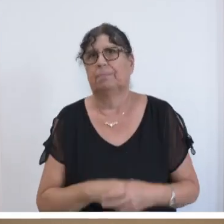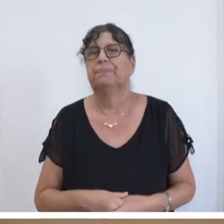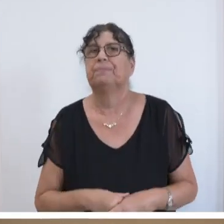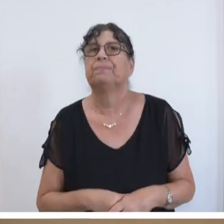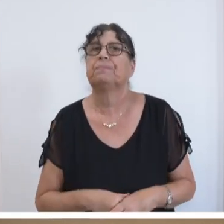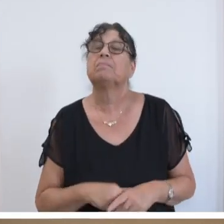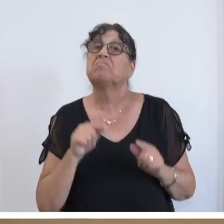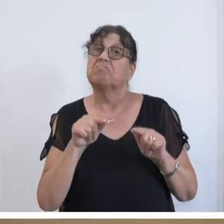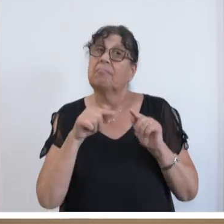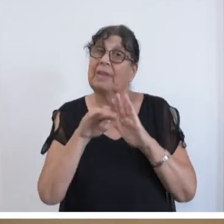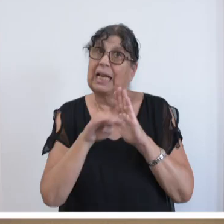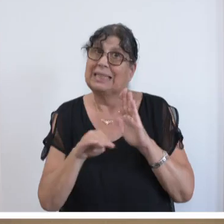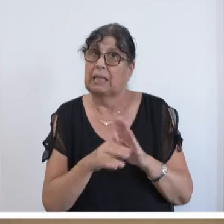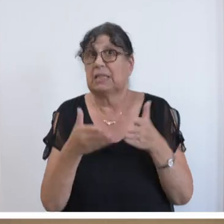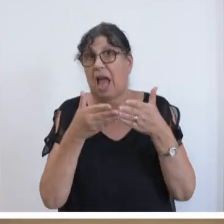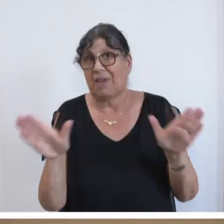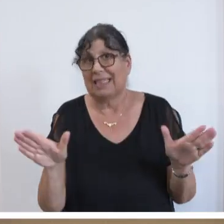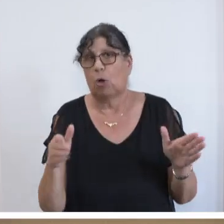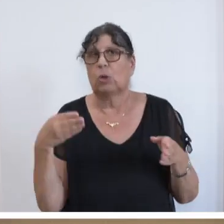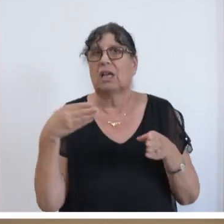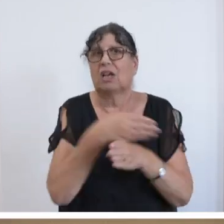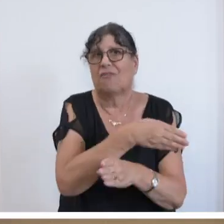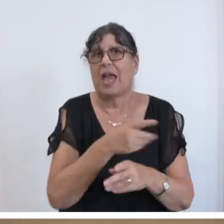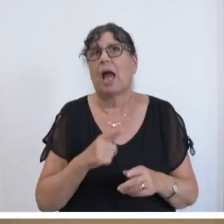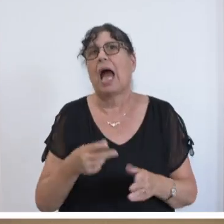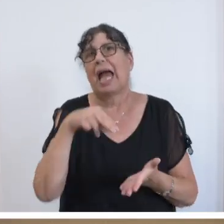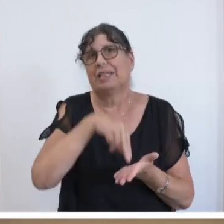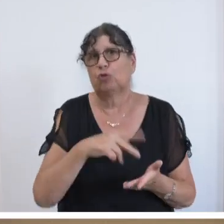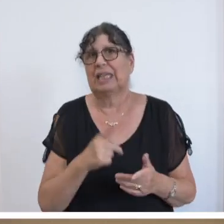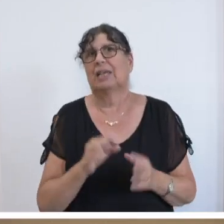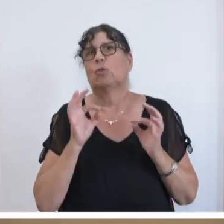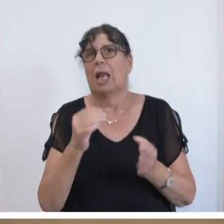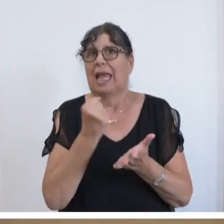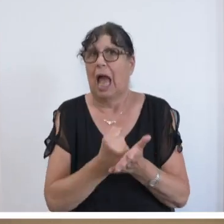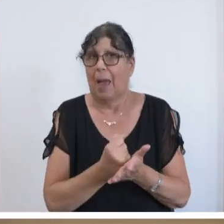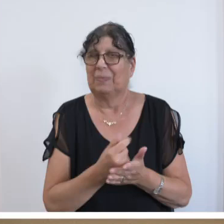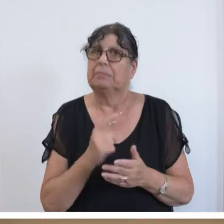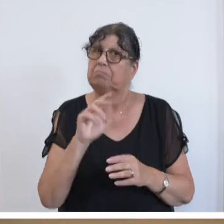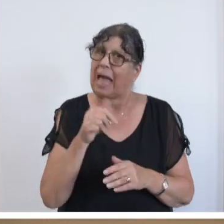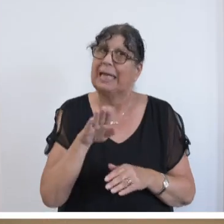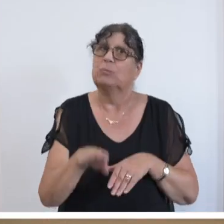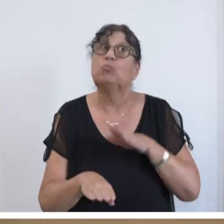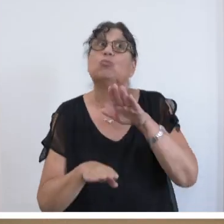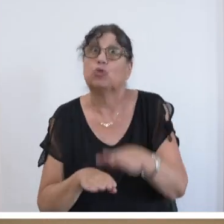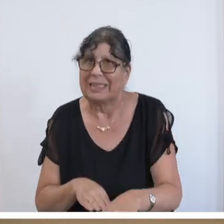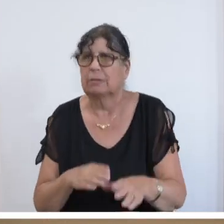Das vorliegende Gesetz zur Erweiterung des Quereinstiegs für die Lehrämter im Saarland ist ein Schritt, hier entgegenzusteuern.